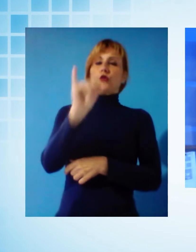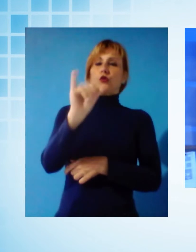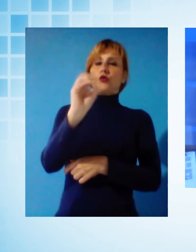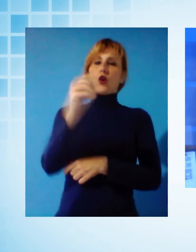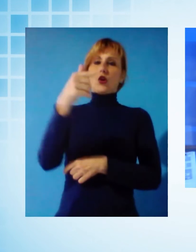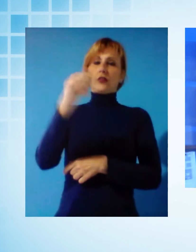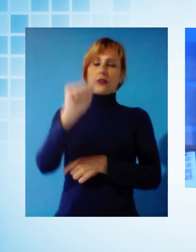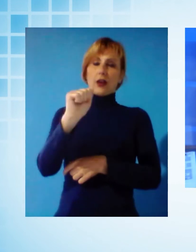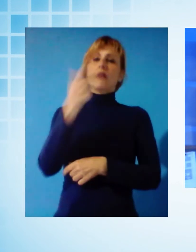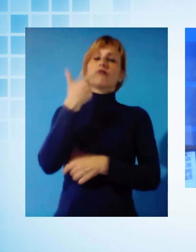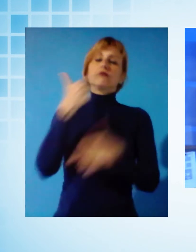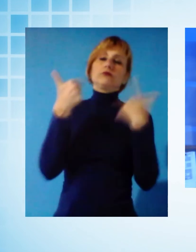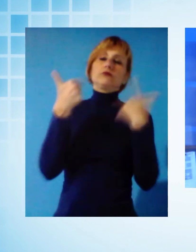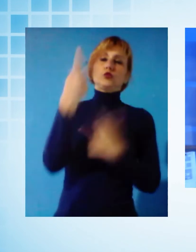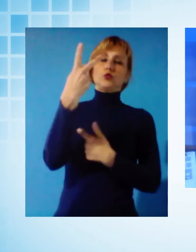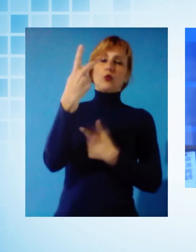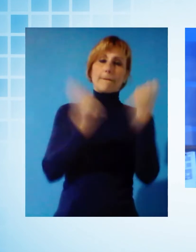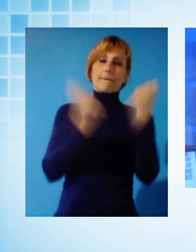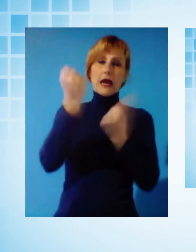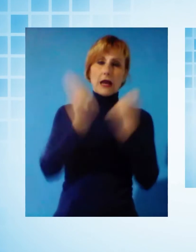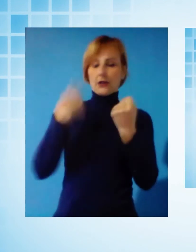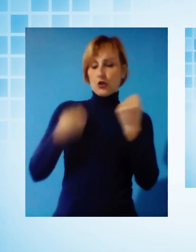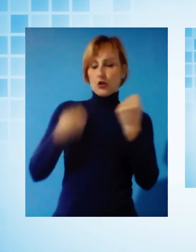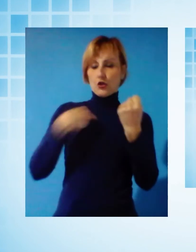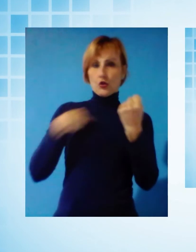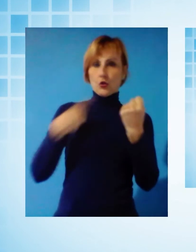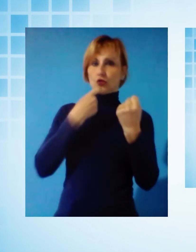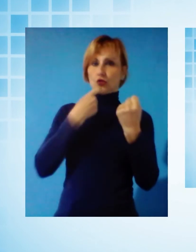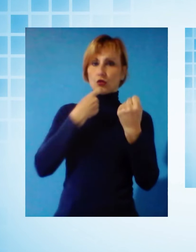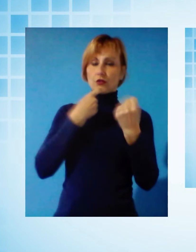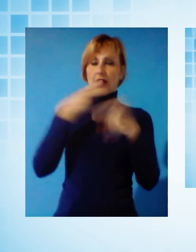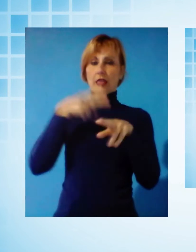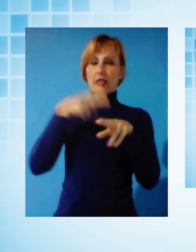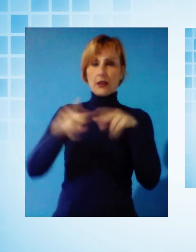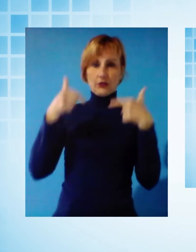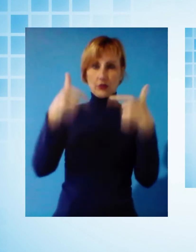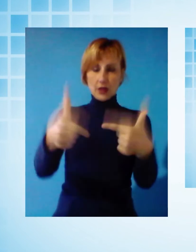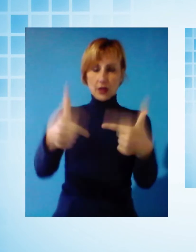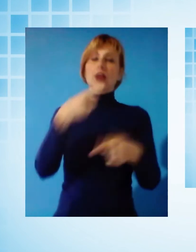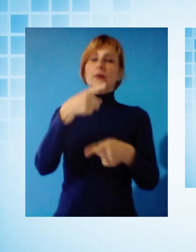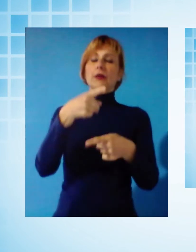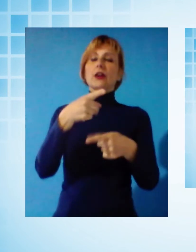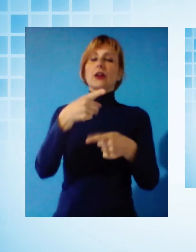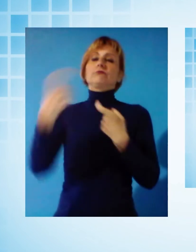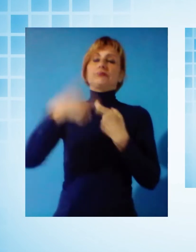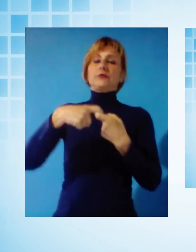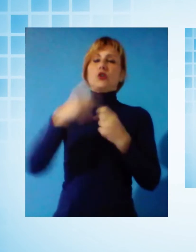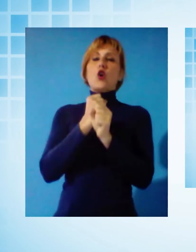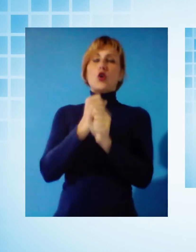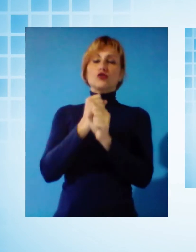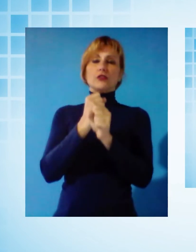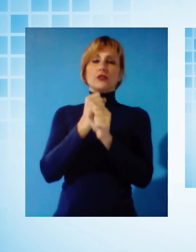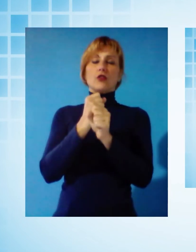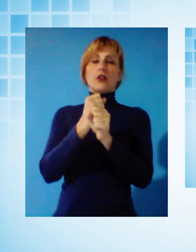territoriali della Croce Rossa su tutto il territorio nazionale, tramite concessionari che hanno deciso di aderire all'iniziativa.